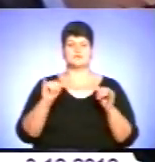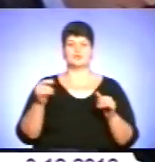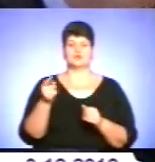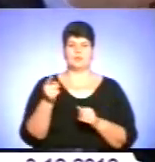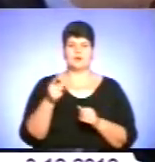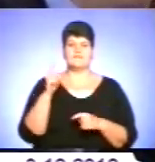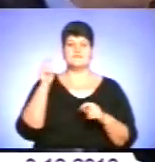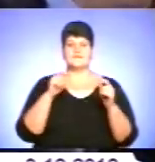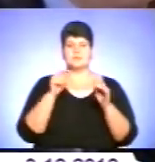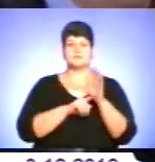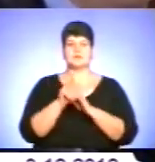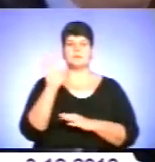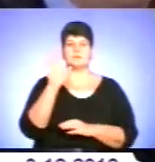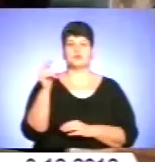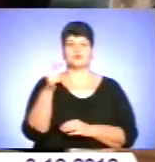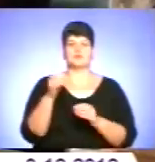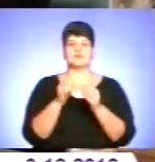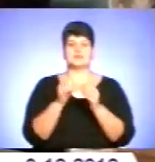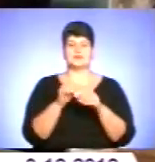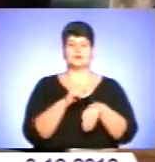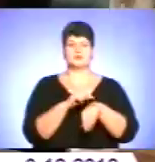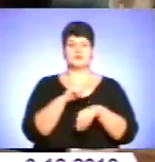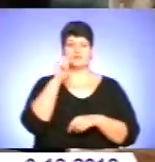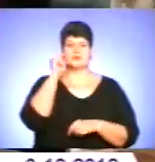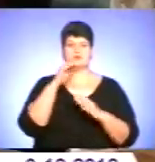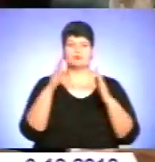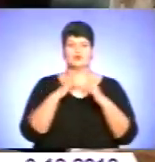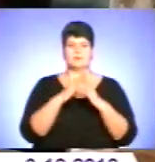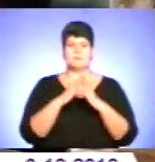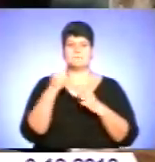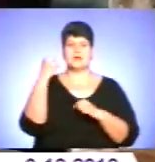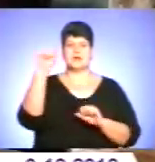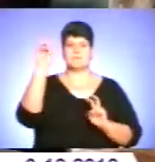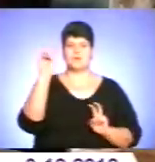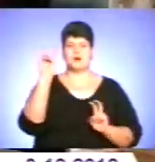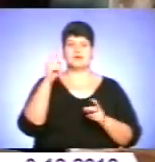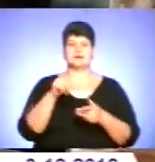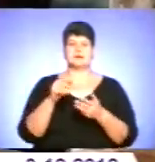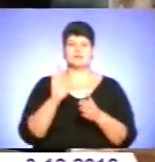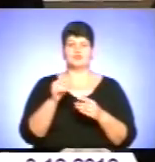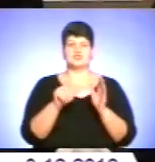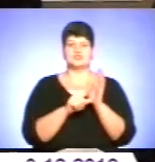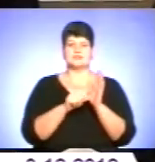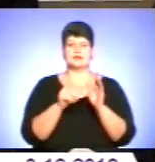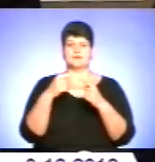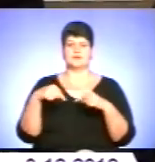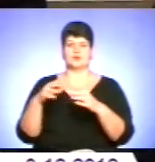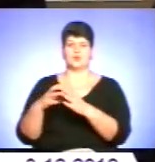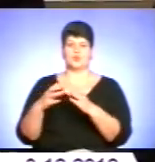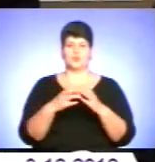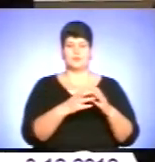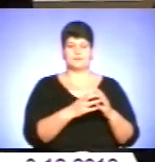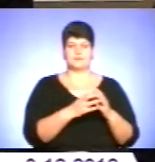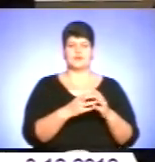Форум почнеться 5 грудня о 10 годині в Українському Домі Перемога. Складатиметься із шести секцій. О 10 годині